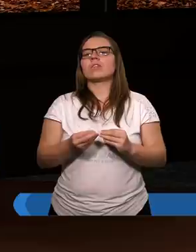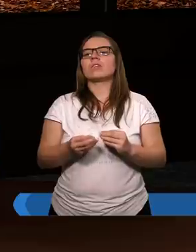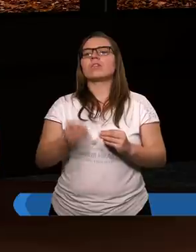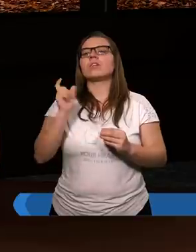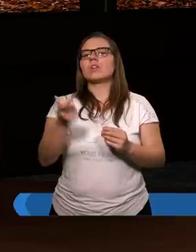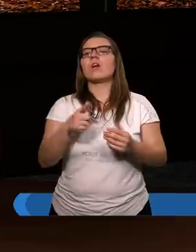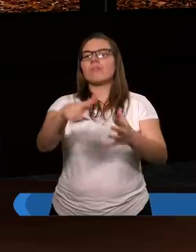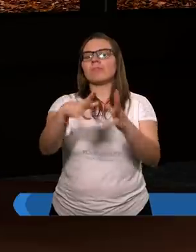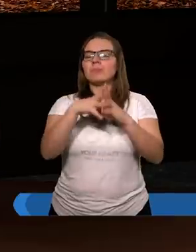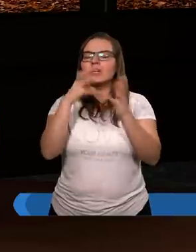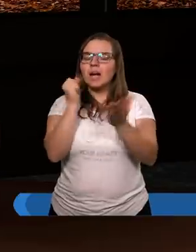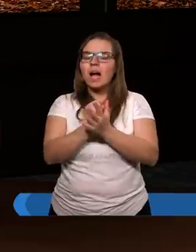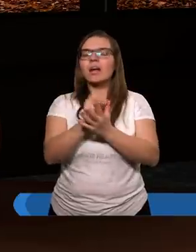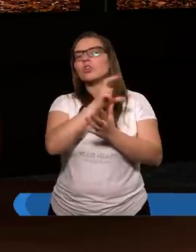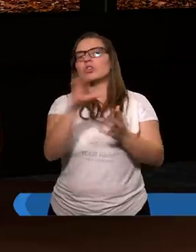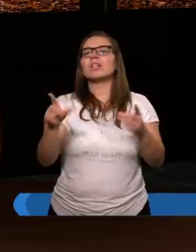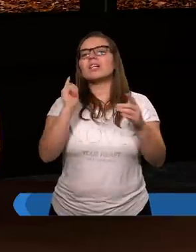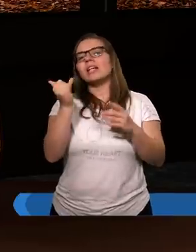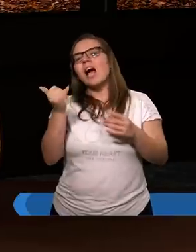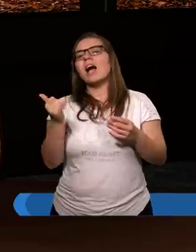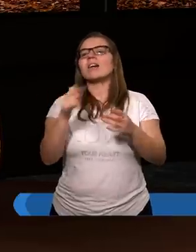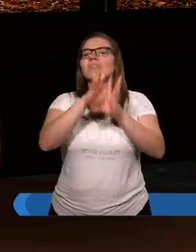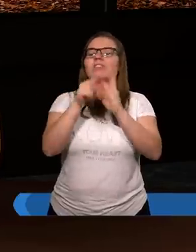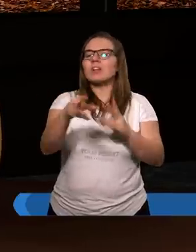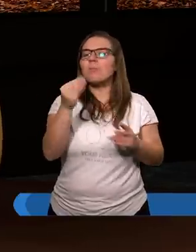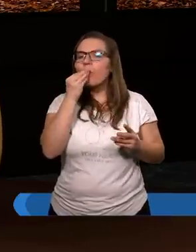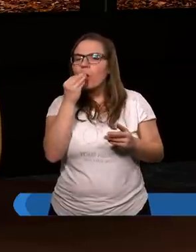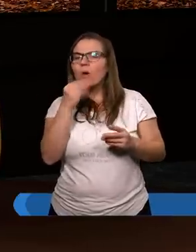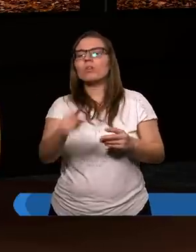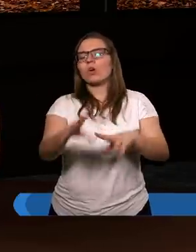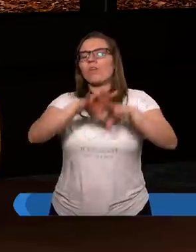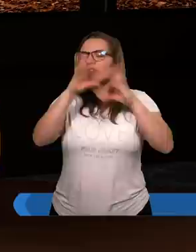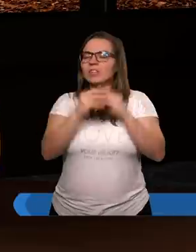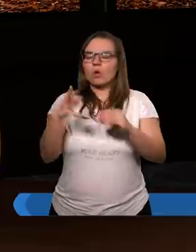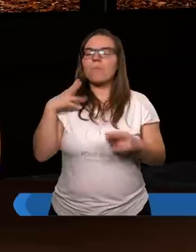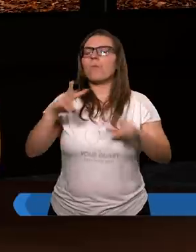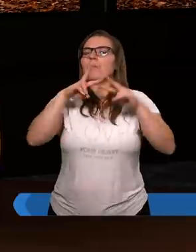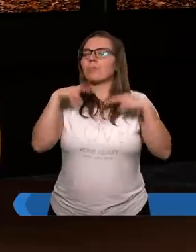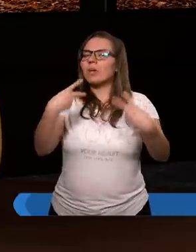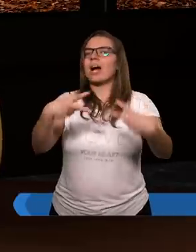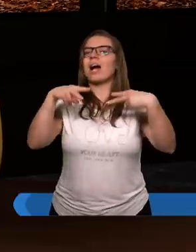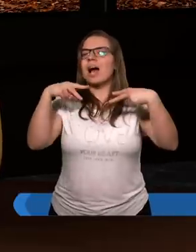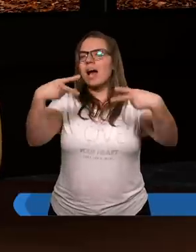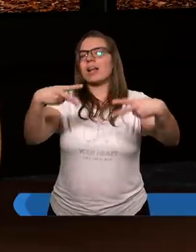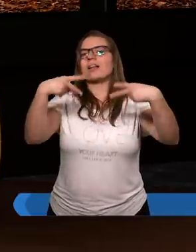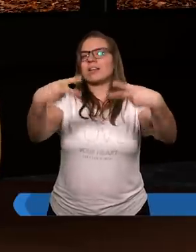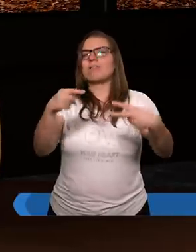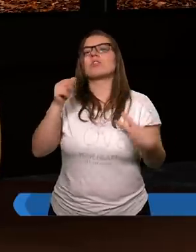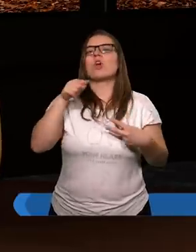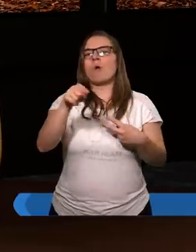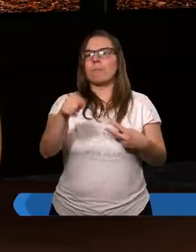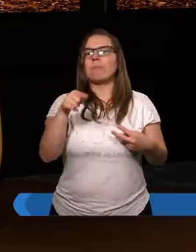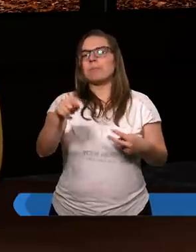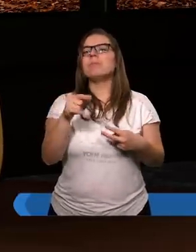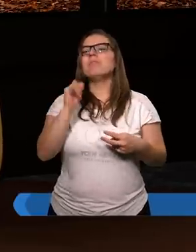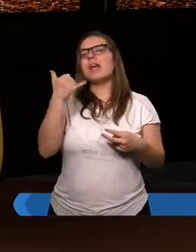przykazania, czy nieczyste pokarmy, to wszystko było przykazywane i oni o tym